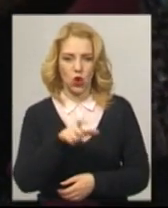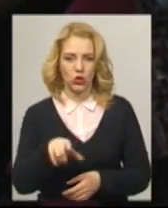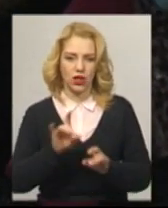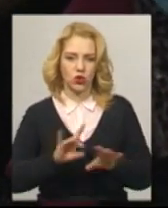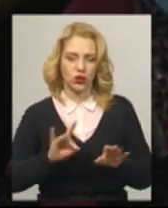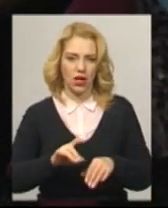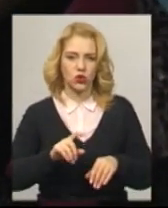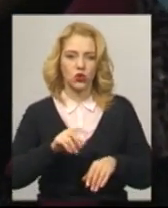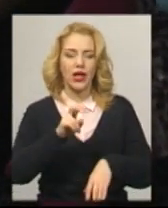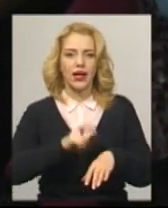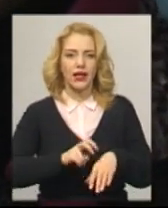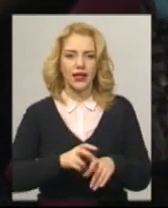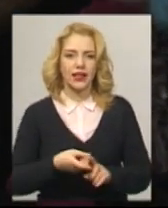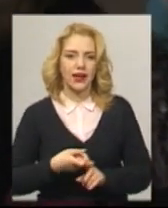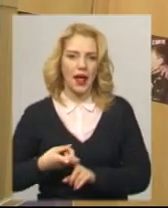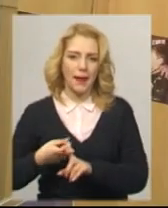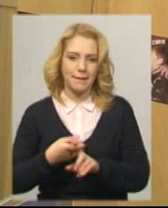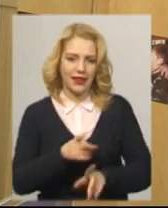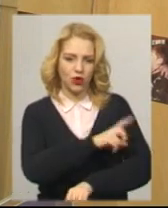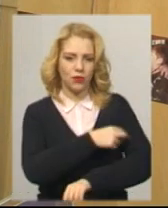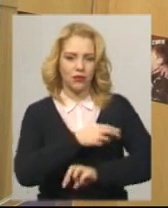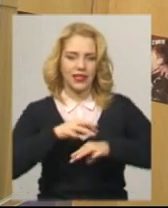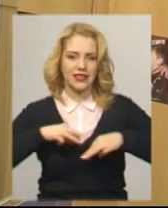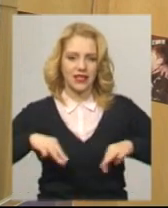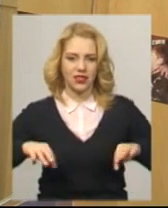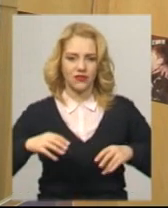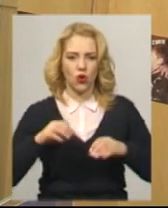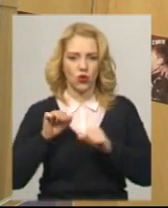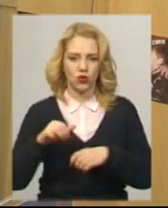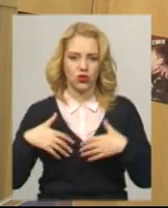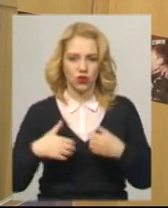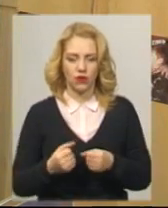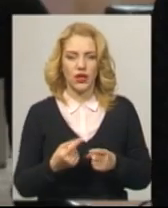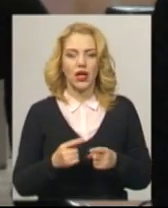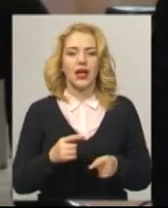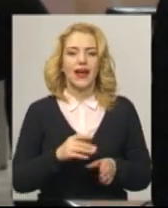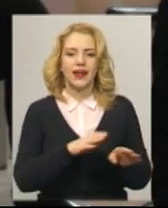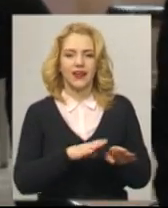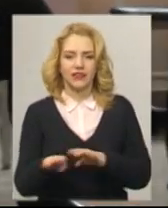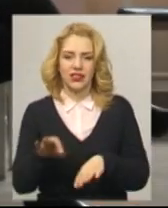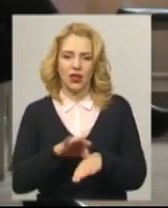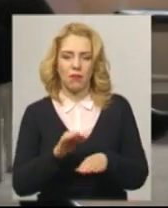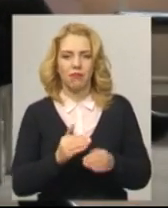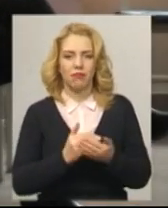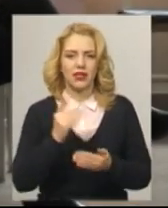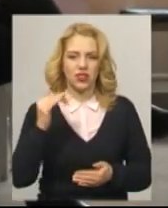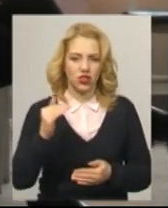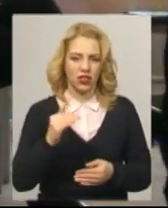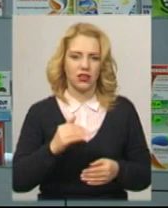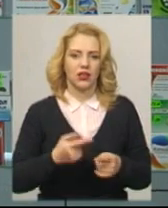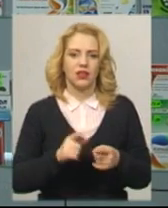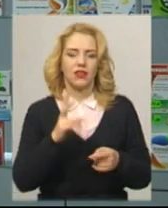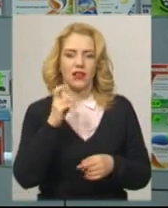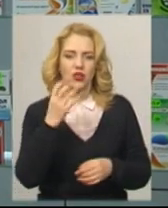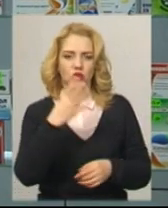лабораторного центру Міністерства охорони здоров'я України Лариса Калінер. Та додає, рівень захворюваності вище порогового на 44%,